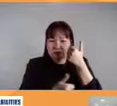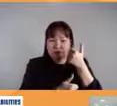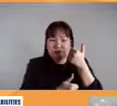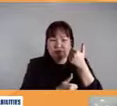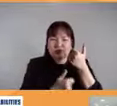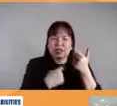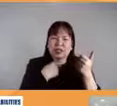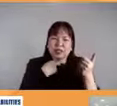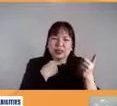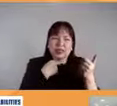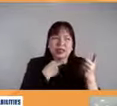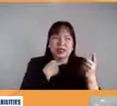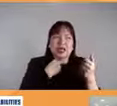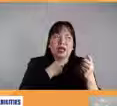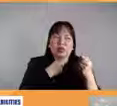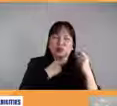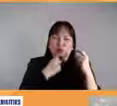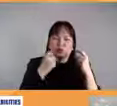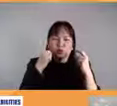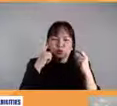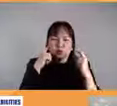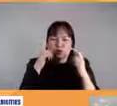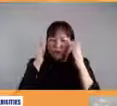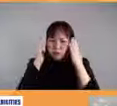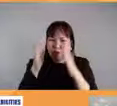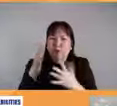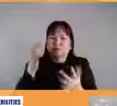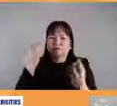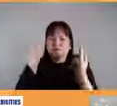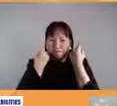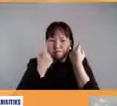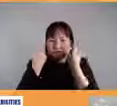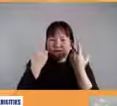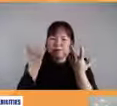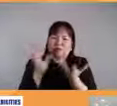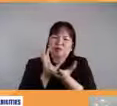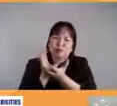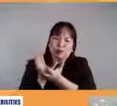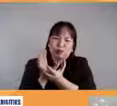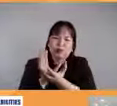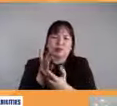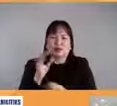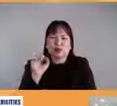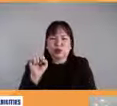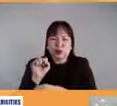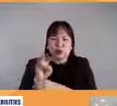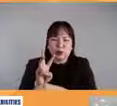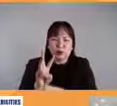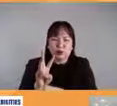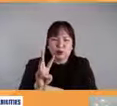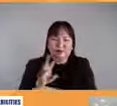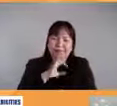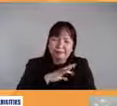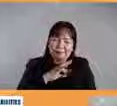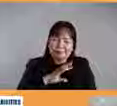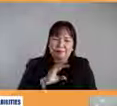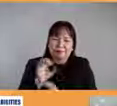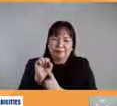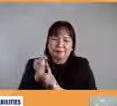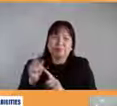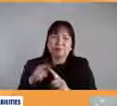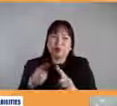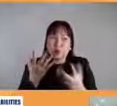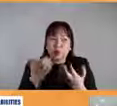identified sa social welfare so ang gusto namin na ma